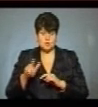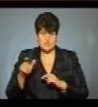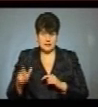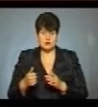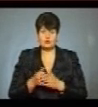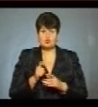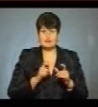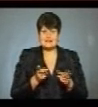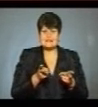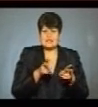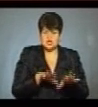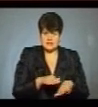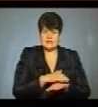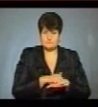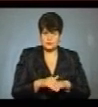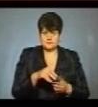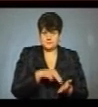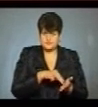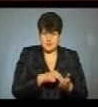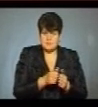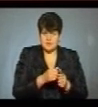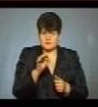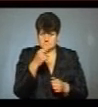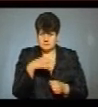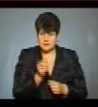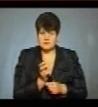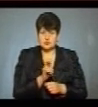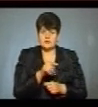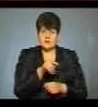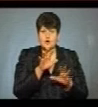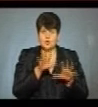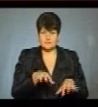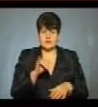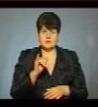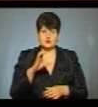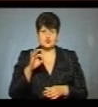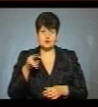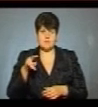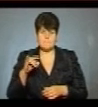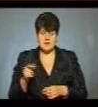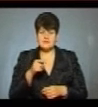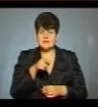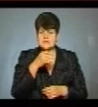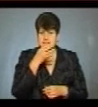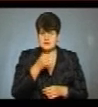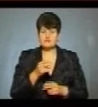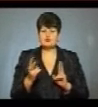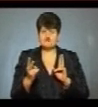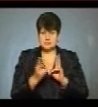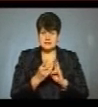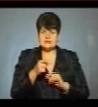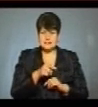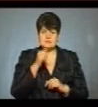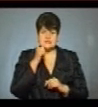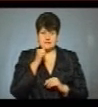студентів, які залишилися на вулиці біля облдержадміністрації, вийшов її голова Ігор Сопель. Він сказав, що зустрінеться з ними